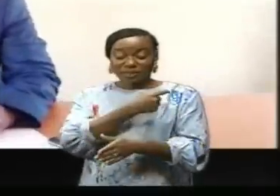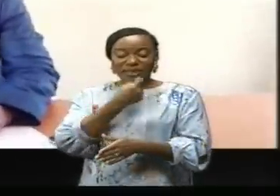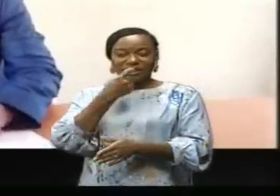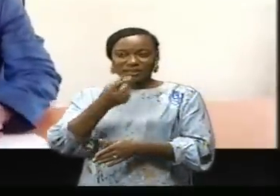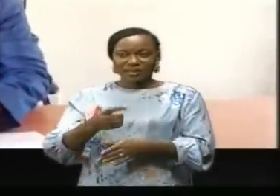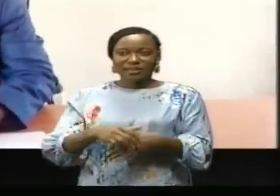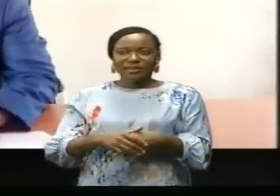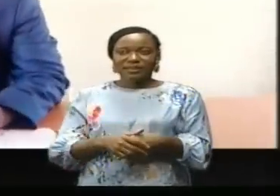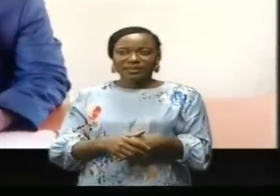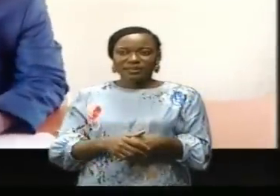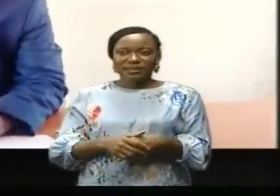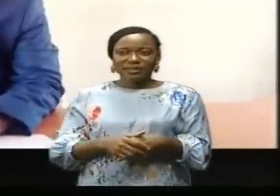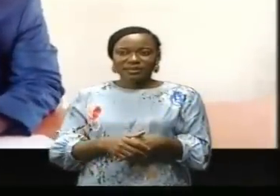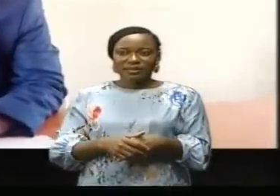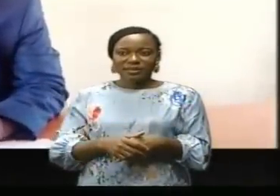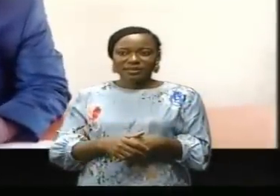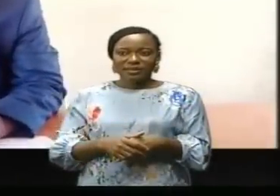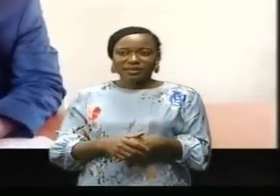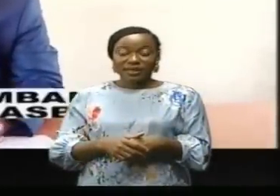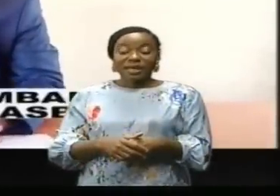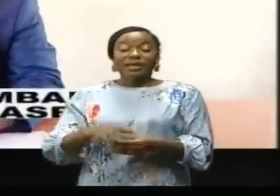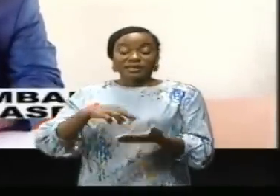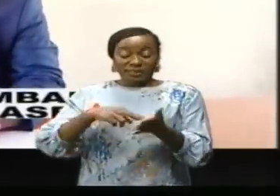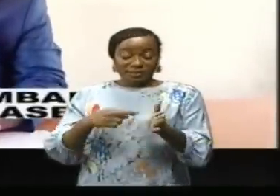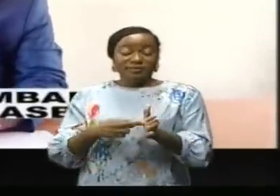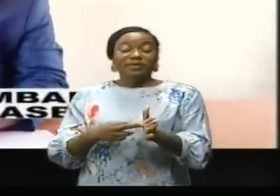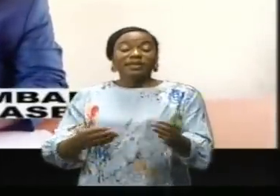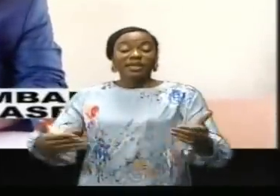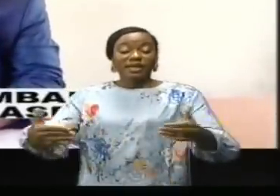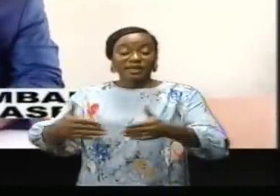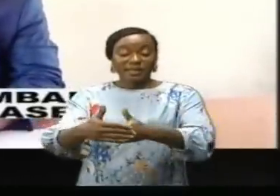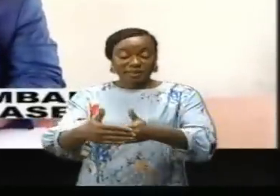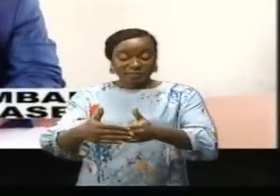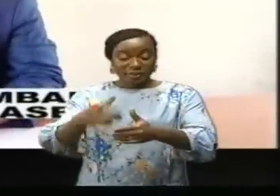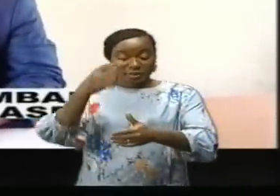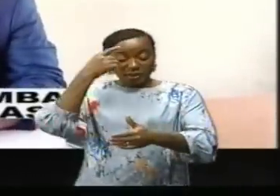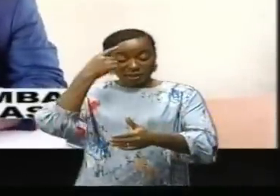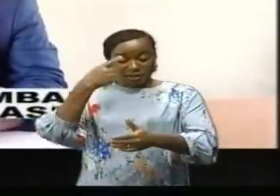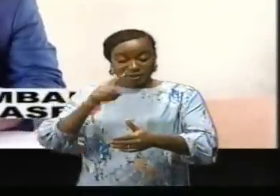de dénominie pour l'encadrement et la promotion de la jeunesse.